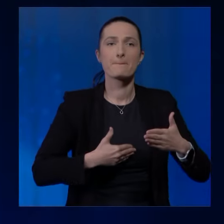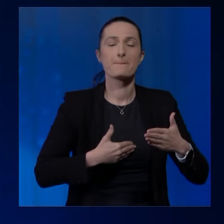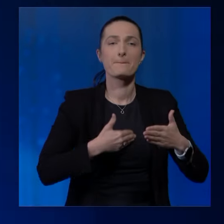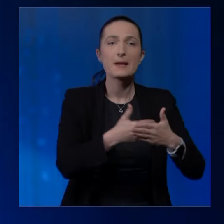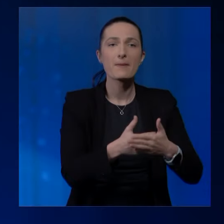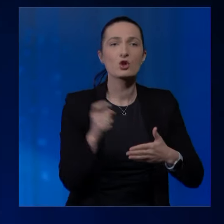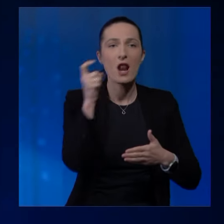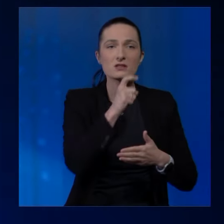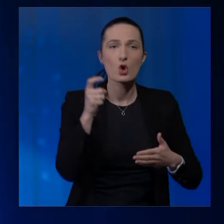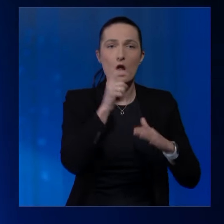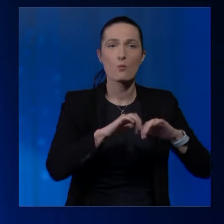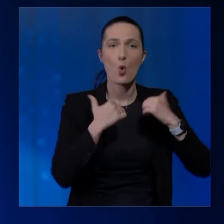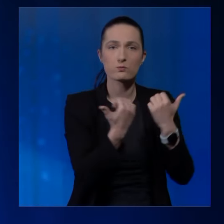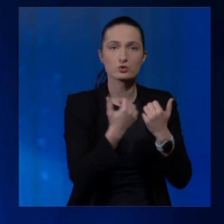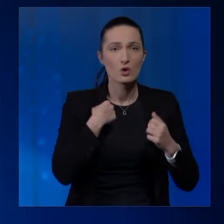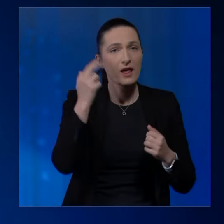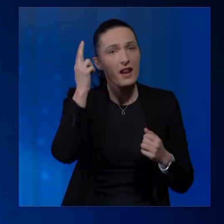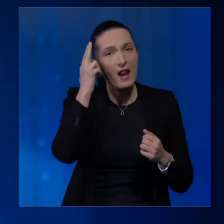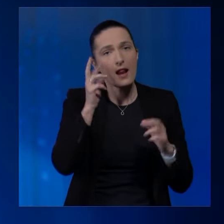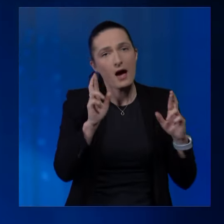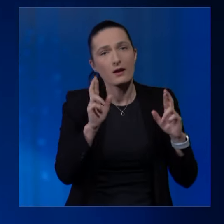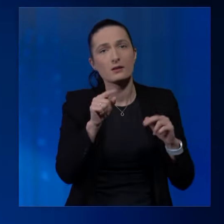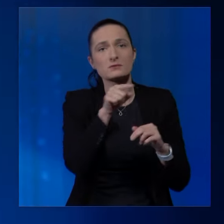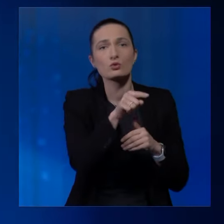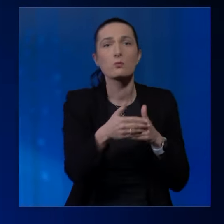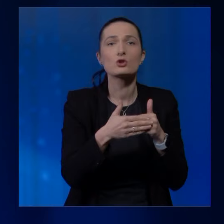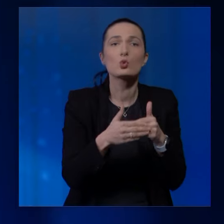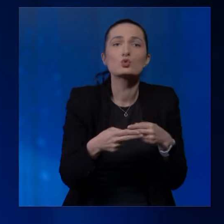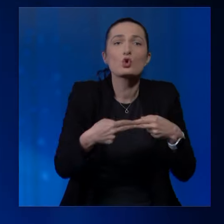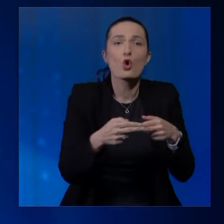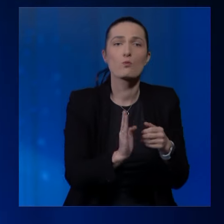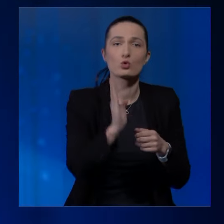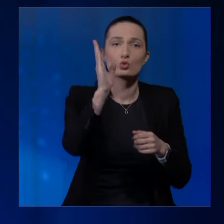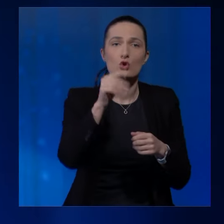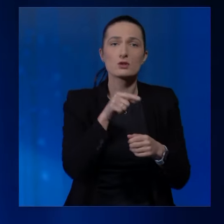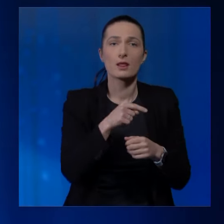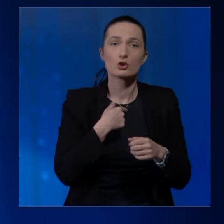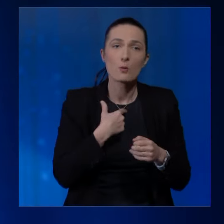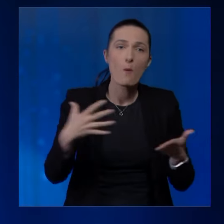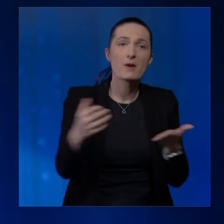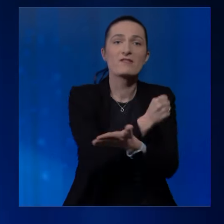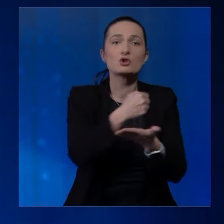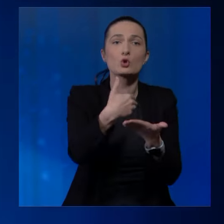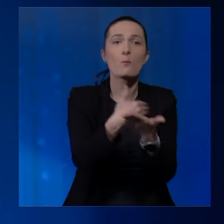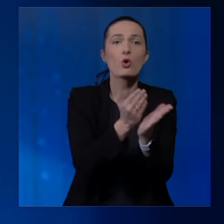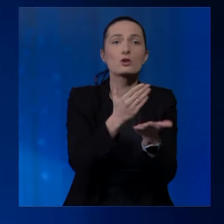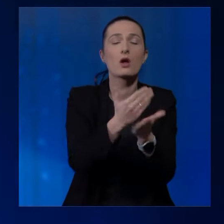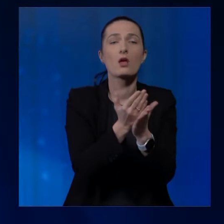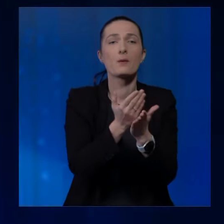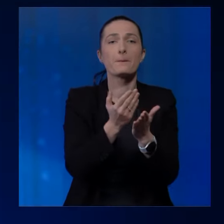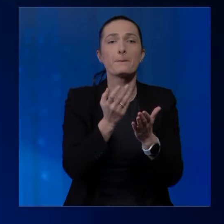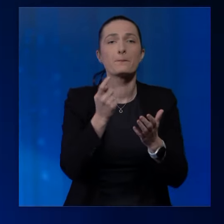pripadno stacijalnom korpusu. Ja se nadam da će to biti u skoroj budućnosti i da ćemo prevažiti neke